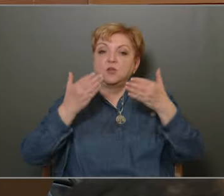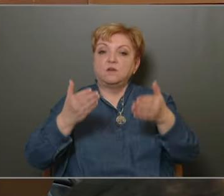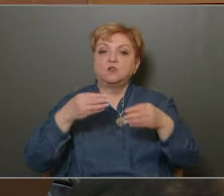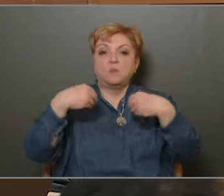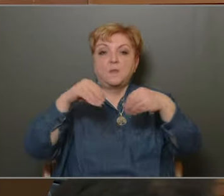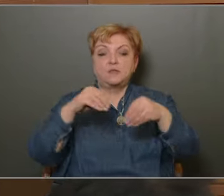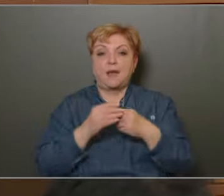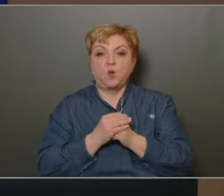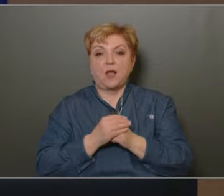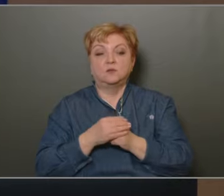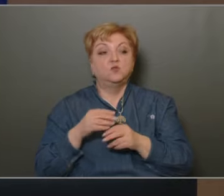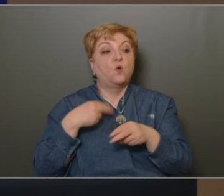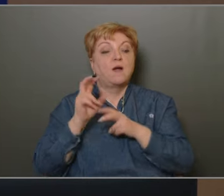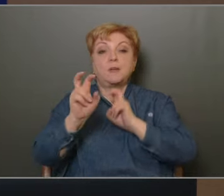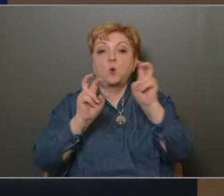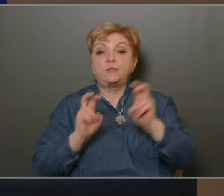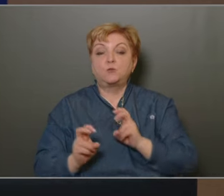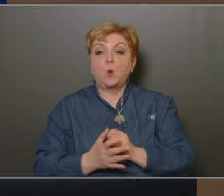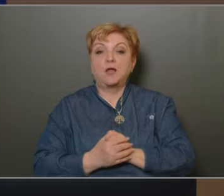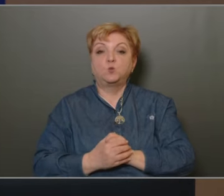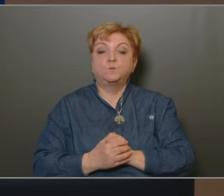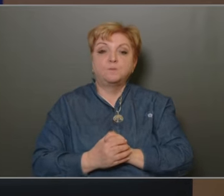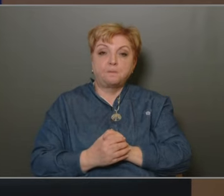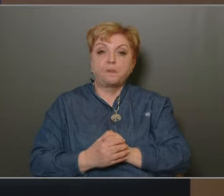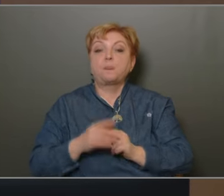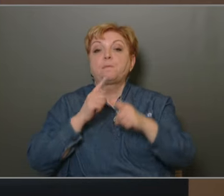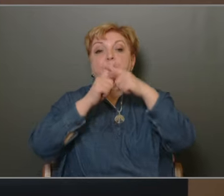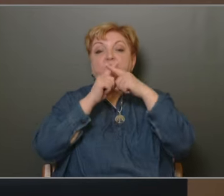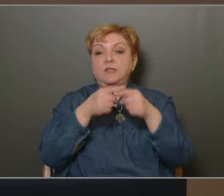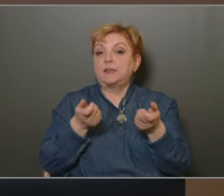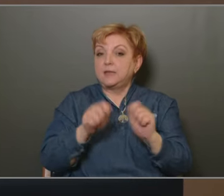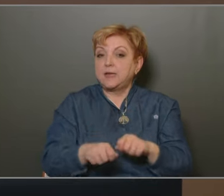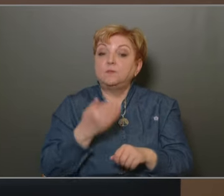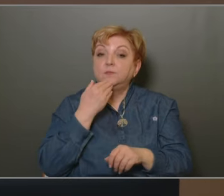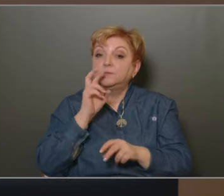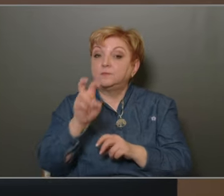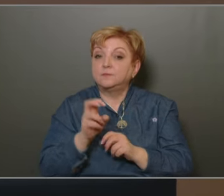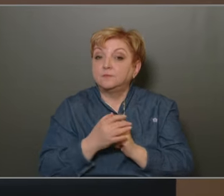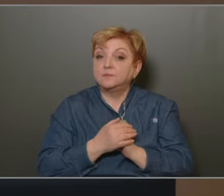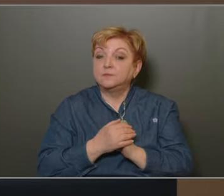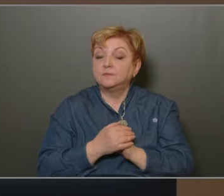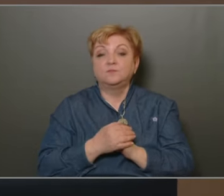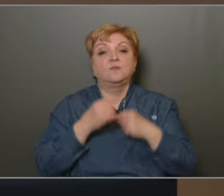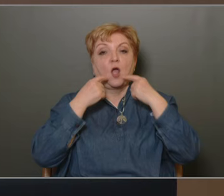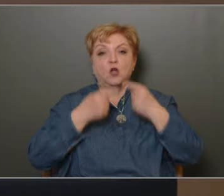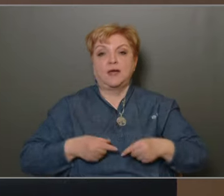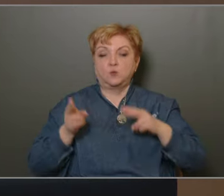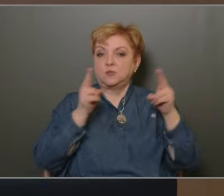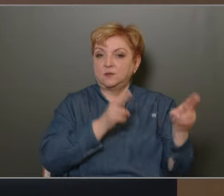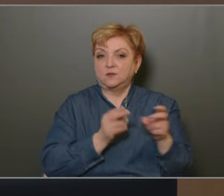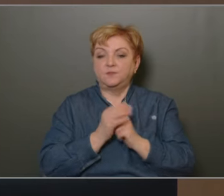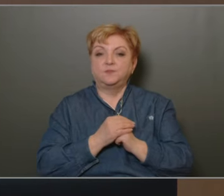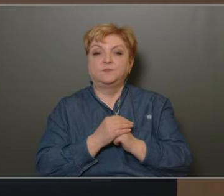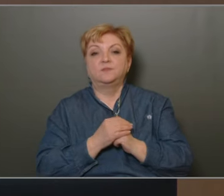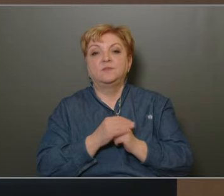beszámolót. További hozzászólás. Nincs a vitát lezártam, kívánok reflektálni. Nem, határozatozat